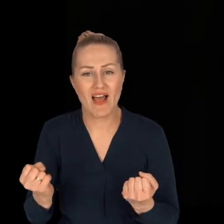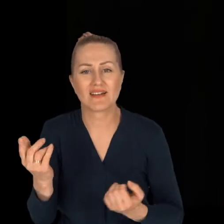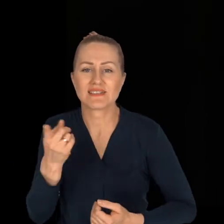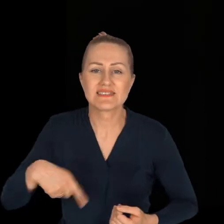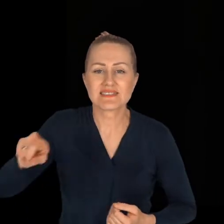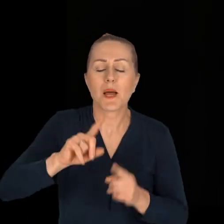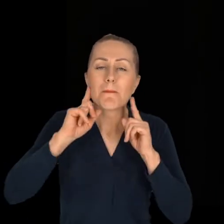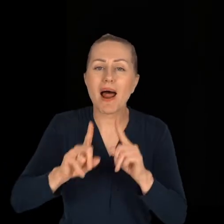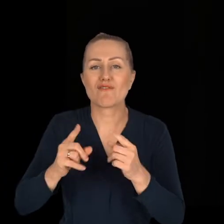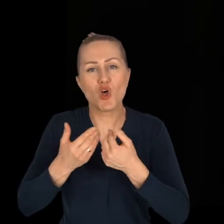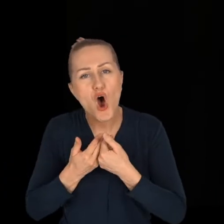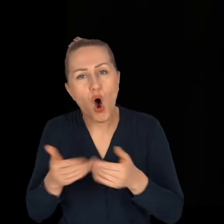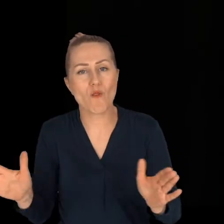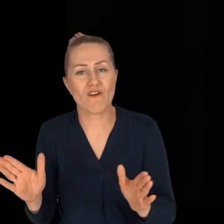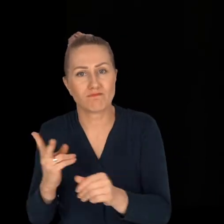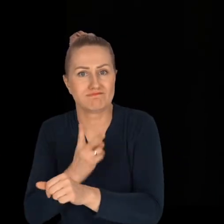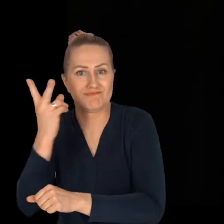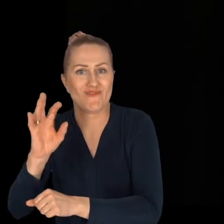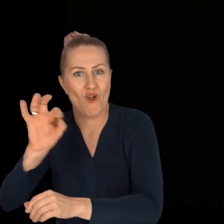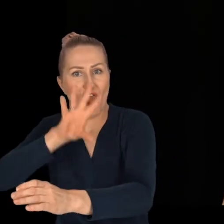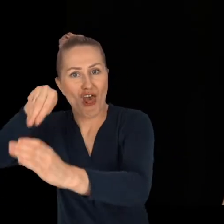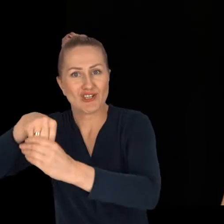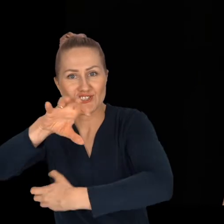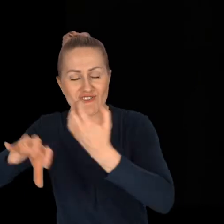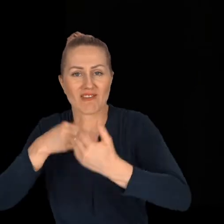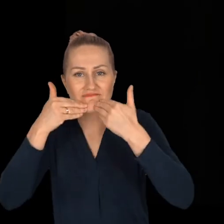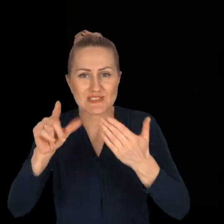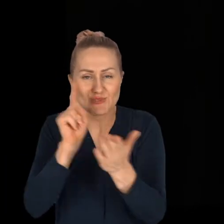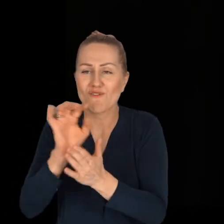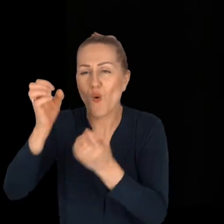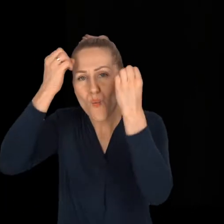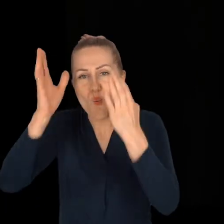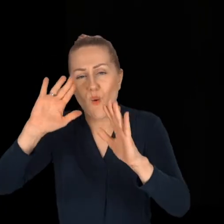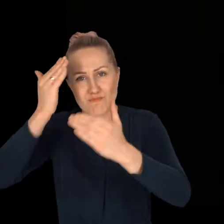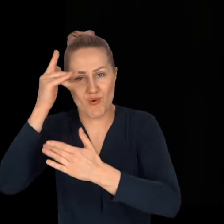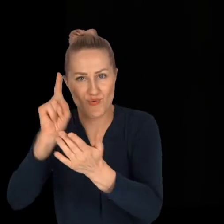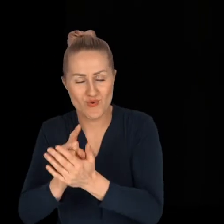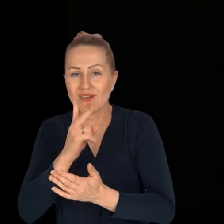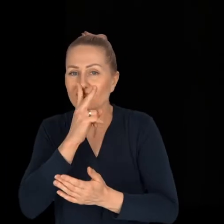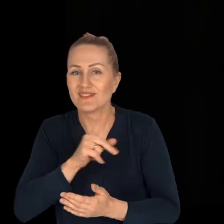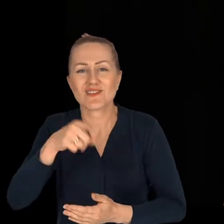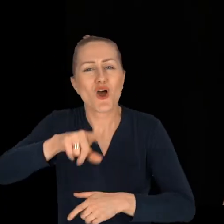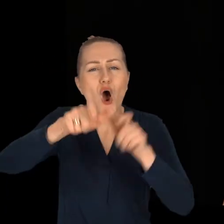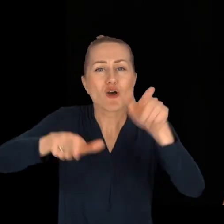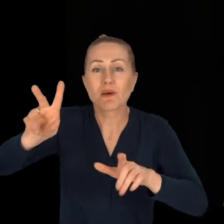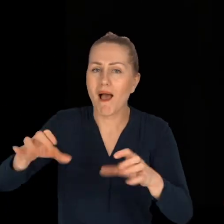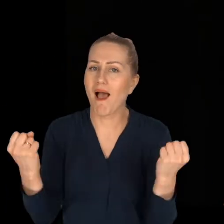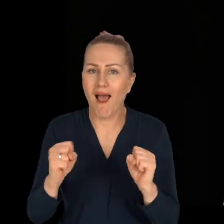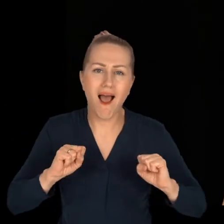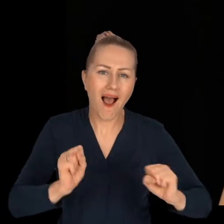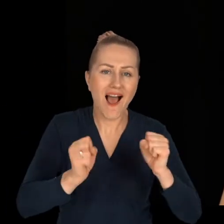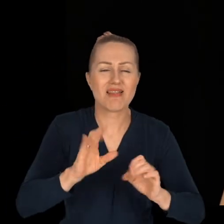otwierają też nam furtkę do swojego świata, pozwalają poznać swoją kulturę. Są to osoby bardzo